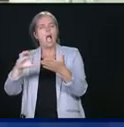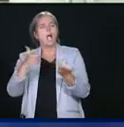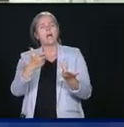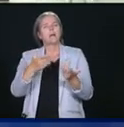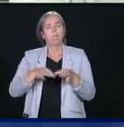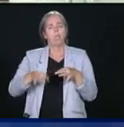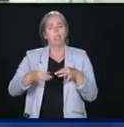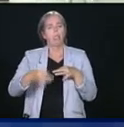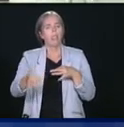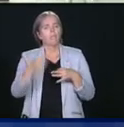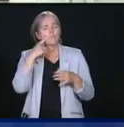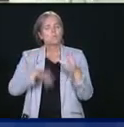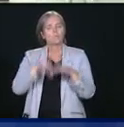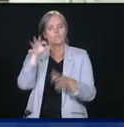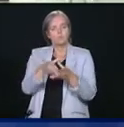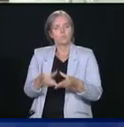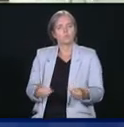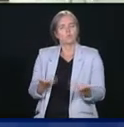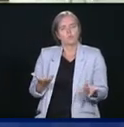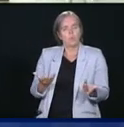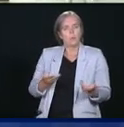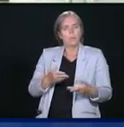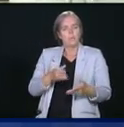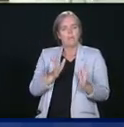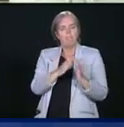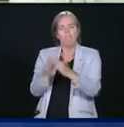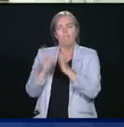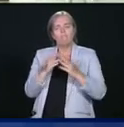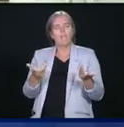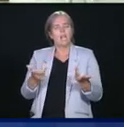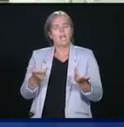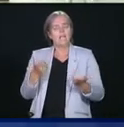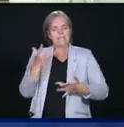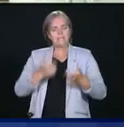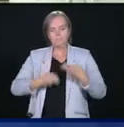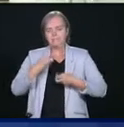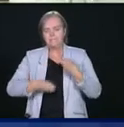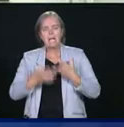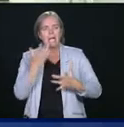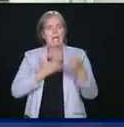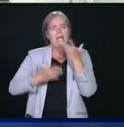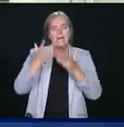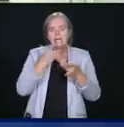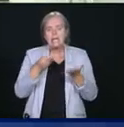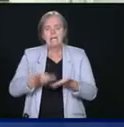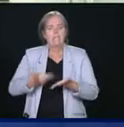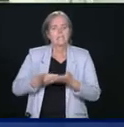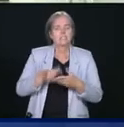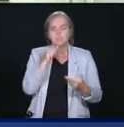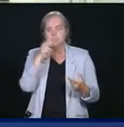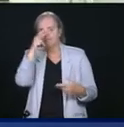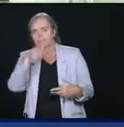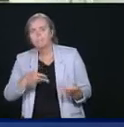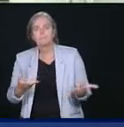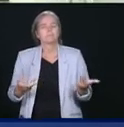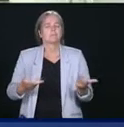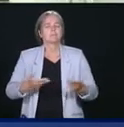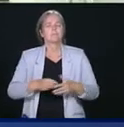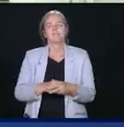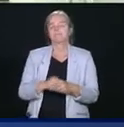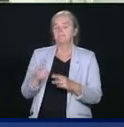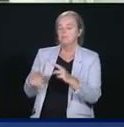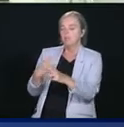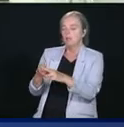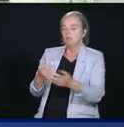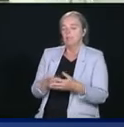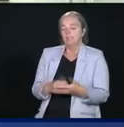solution, sachant que les municipalités disent qu'elles sont quand même en grande difficulté? Nous respectons les champs de compétences établis